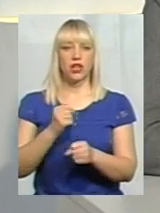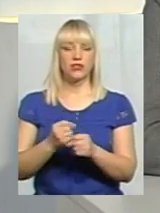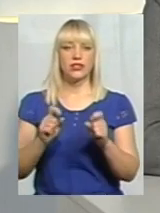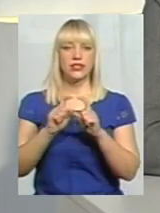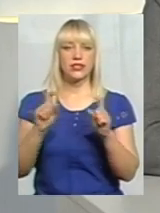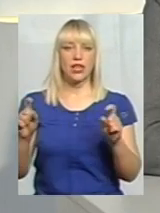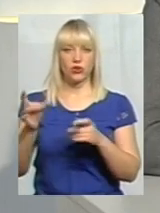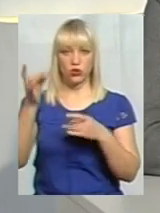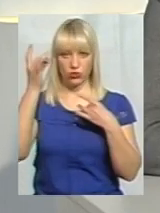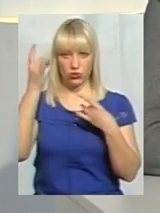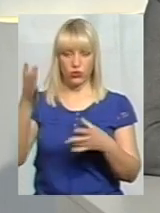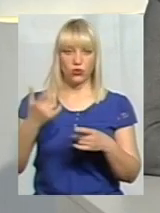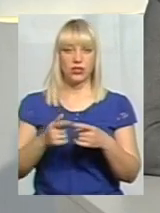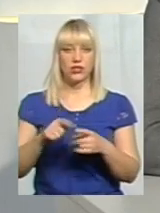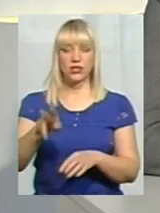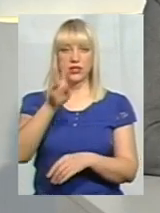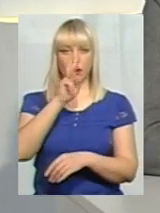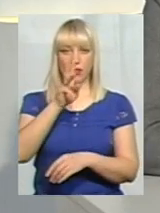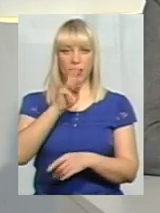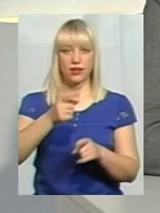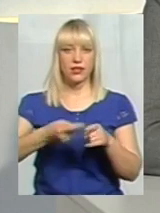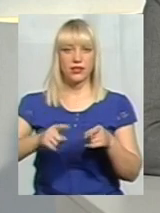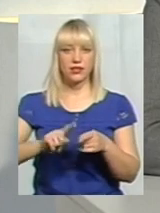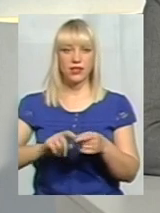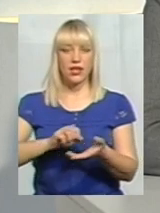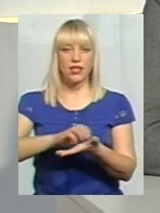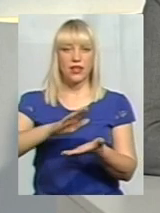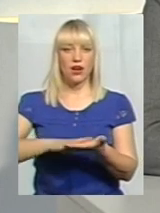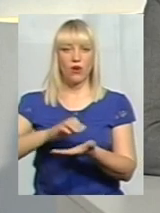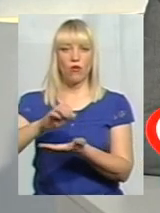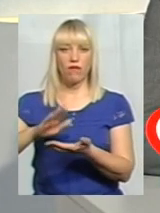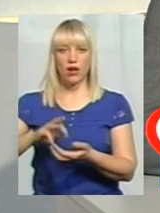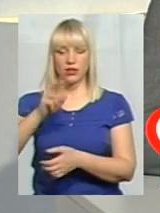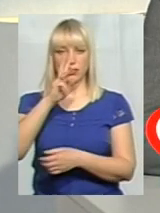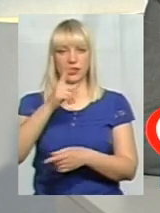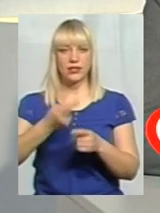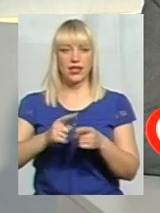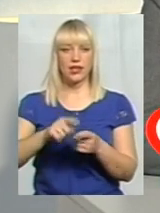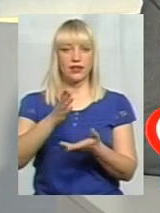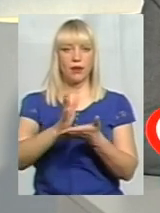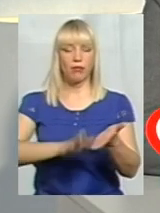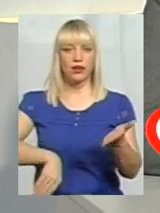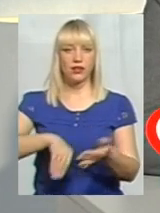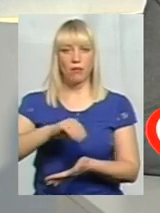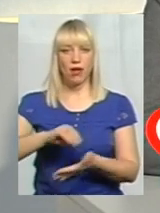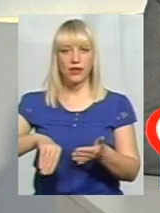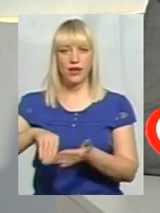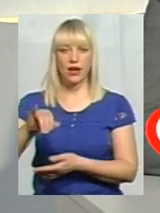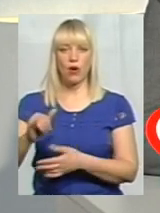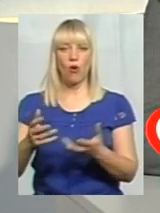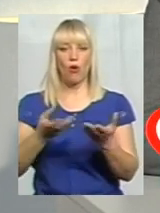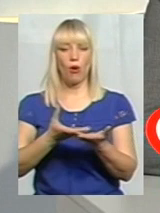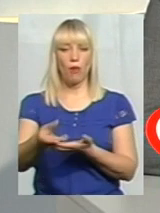Це є заробітня плата, це є нарахування на заробітну плату, це є придбання, це є оплата